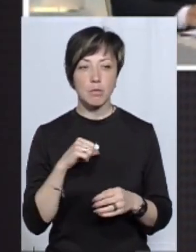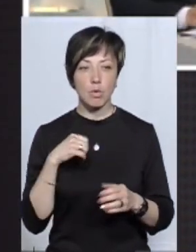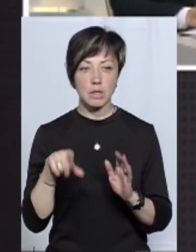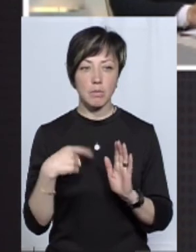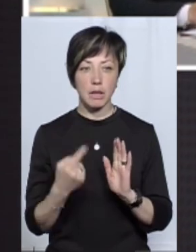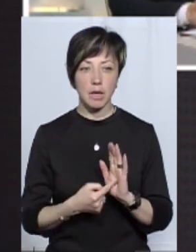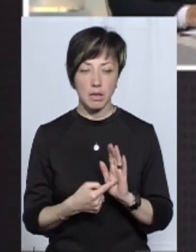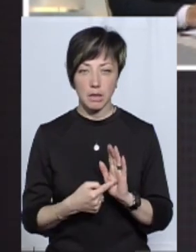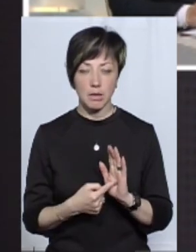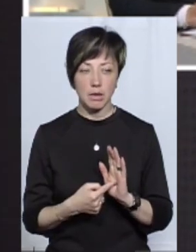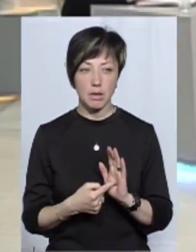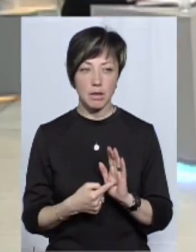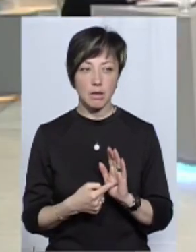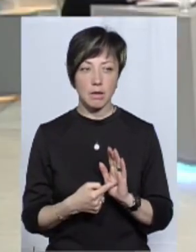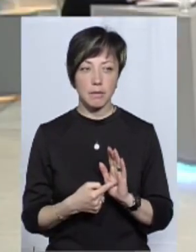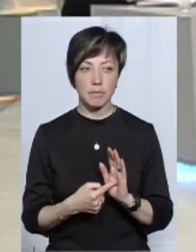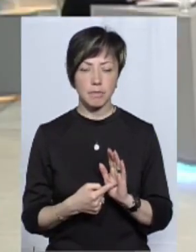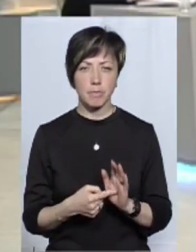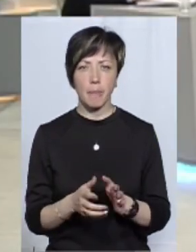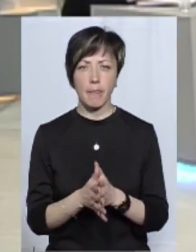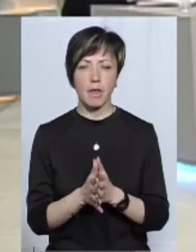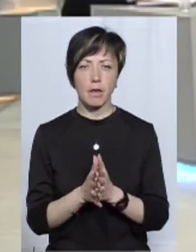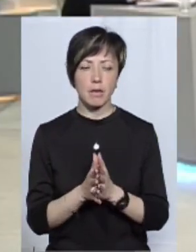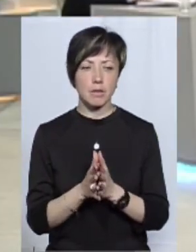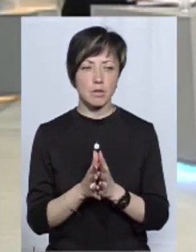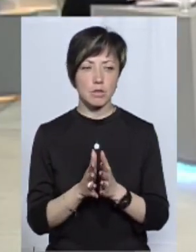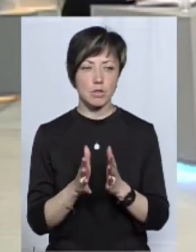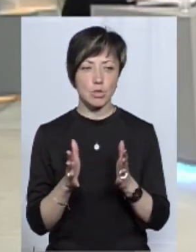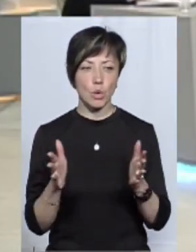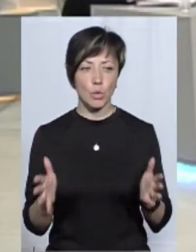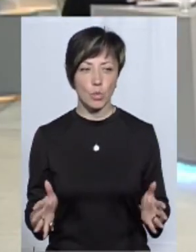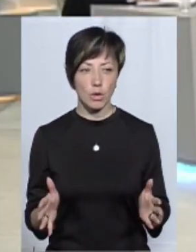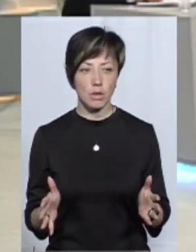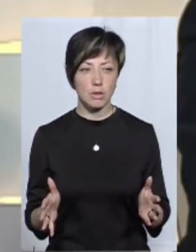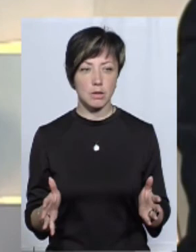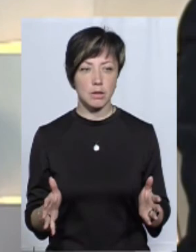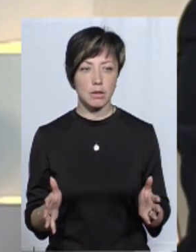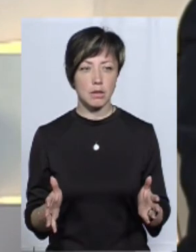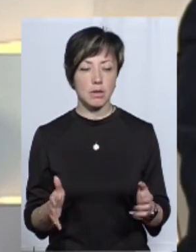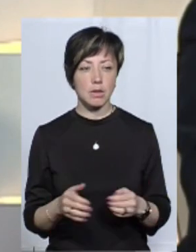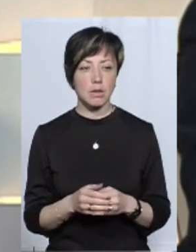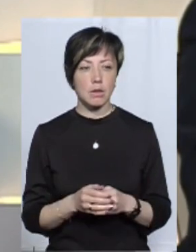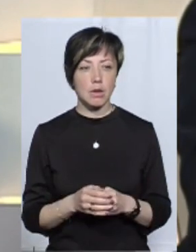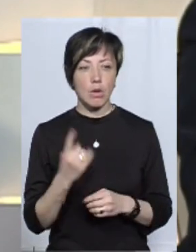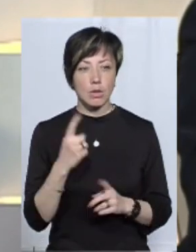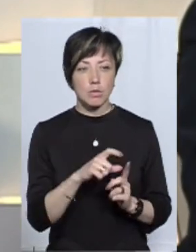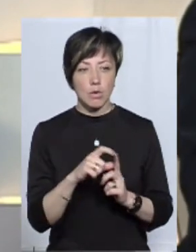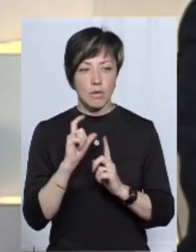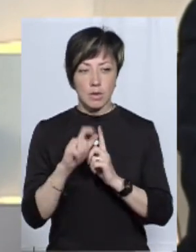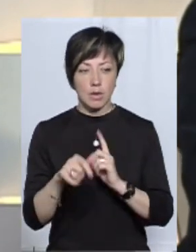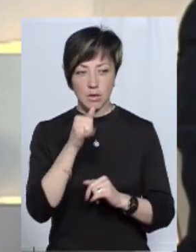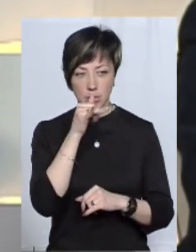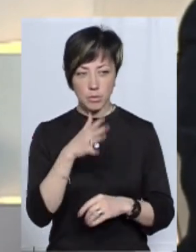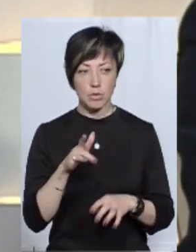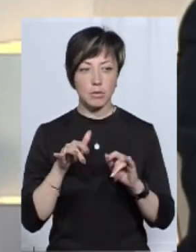запитання, питання дуже таке широке, одним словом не відповістиш,